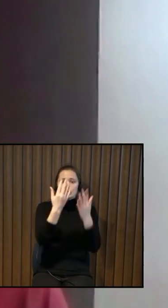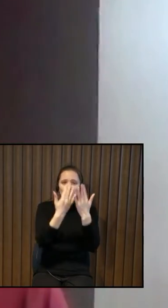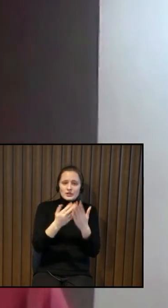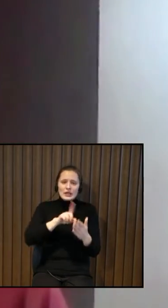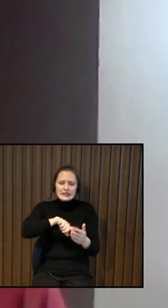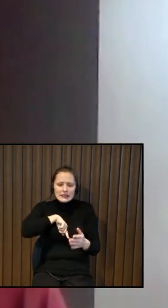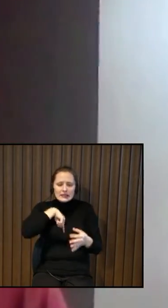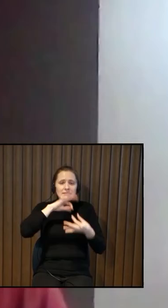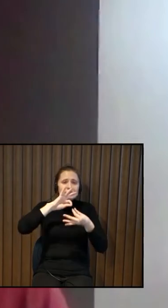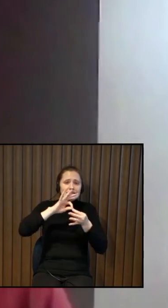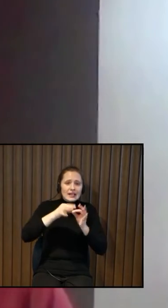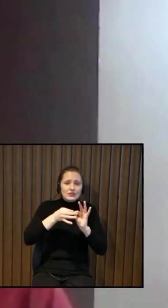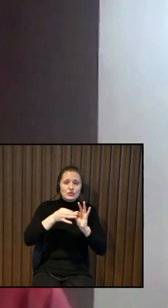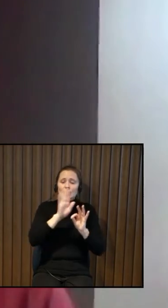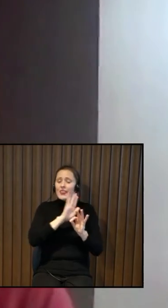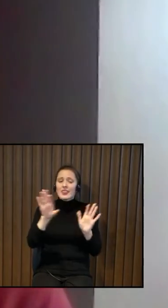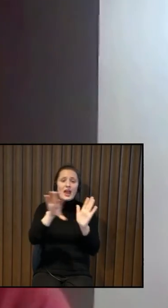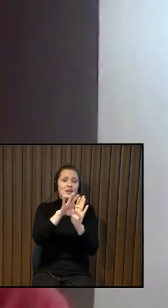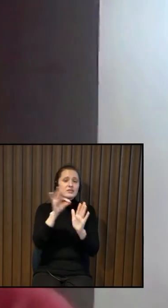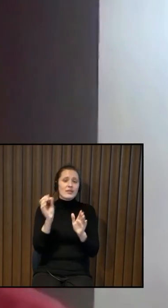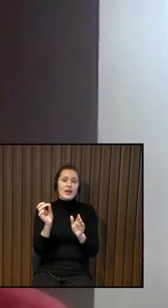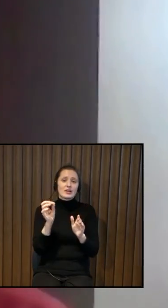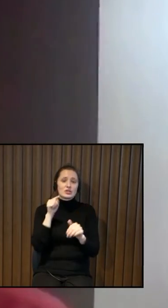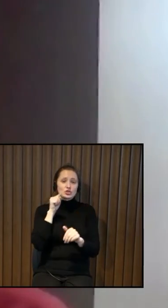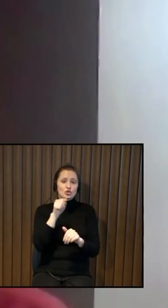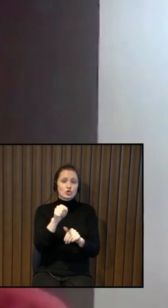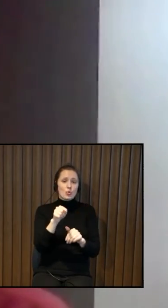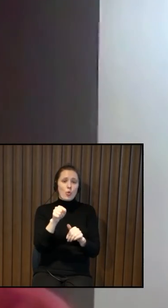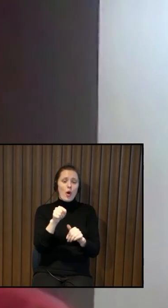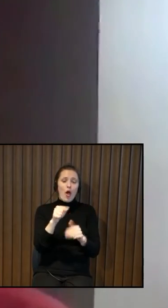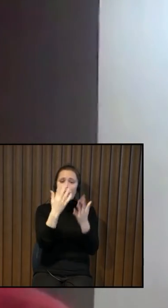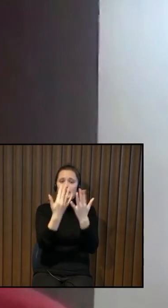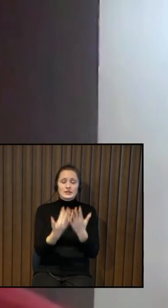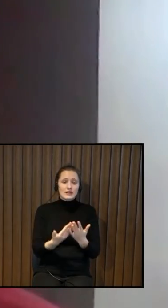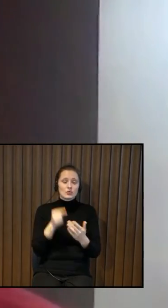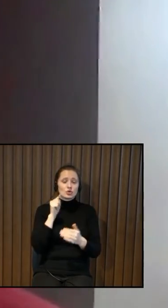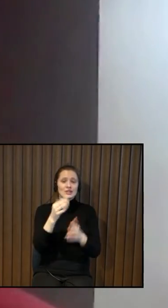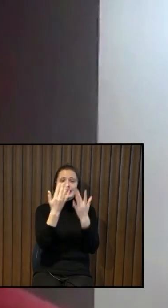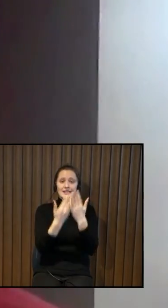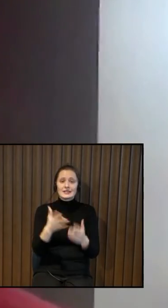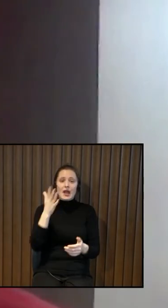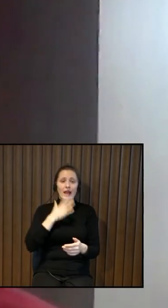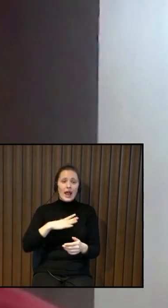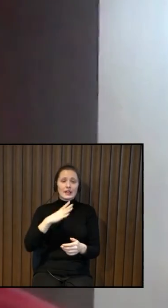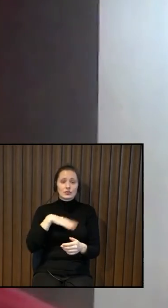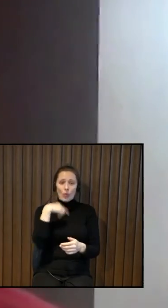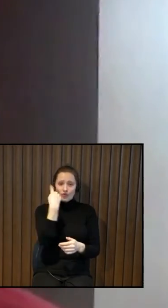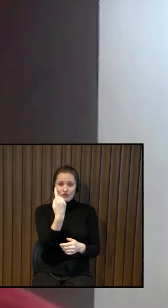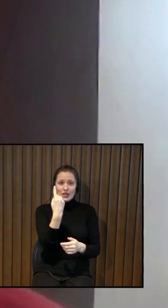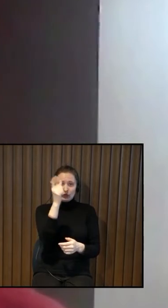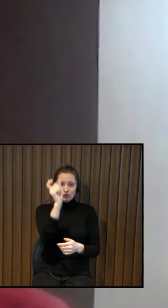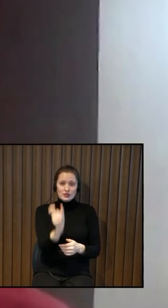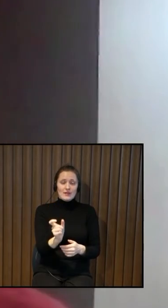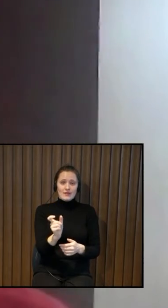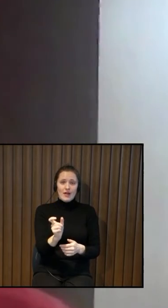ilgs un sarežģīts, tad droši vien viņš neizvēlēsies šo te visinājumu. Un šis arī izcinājums gaidīs to vienu cilvēku, to